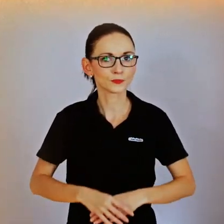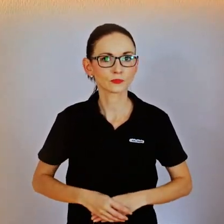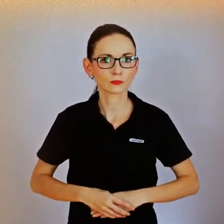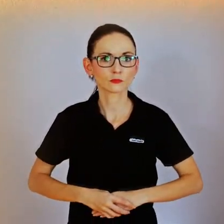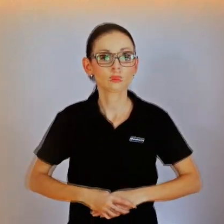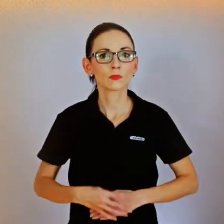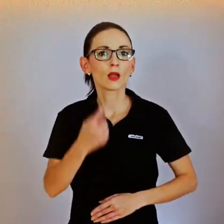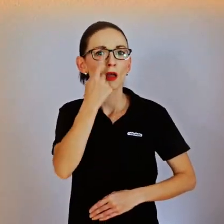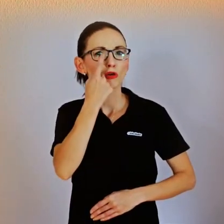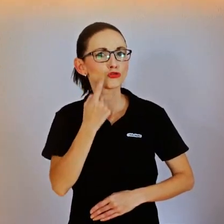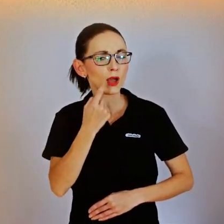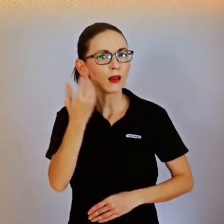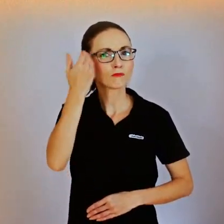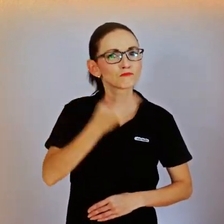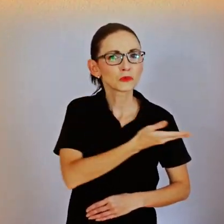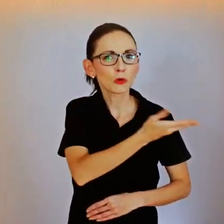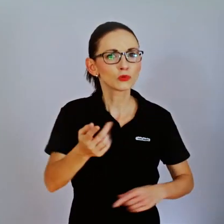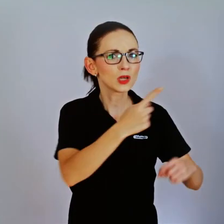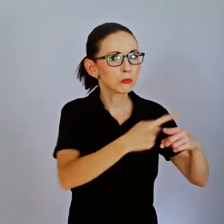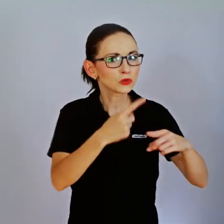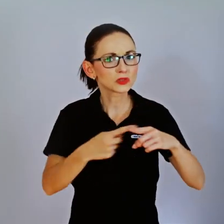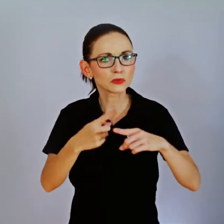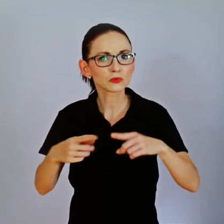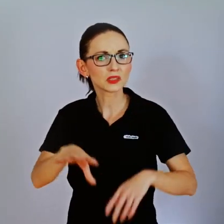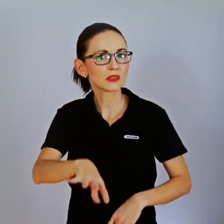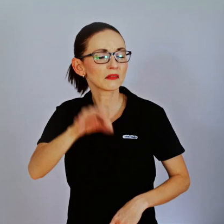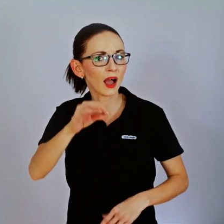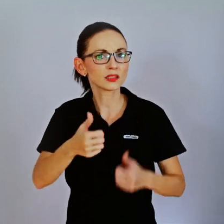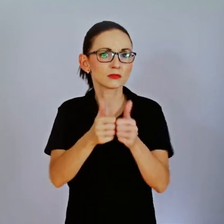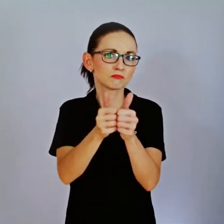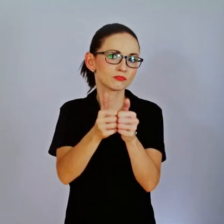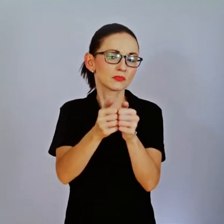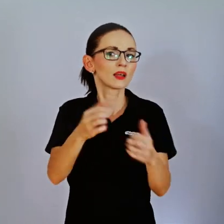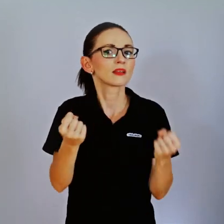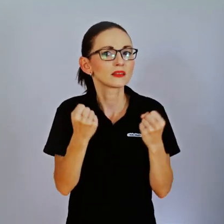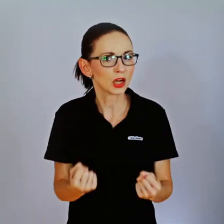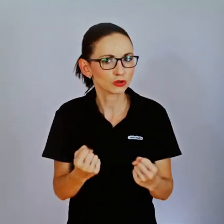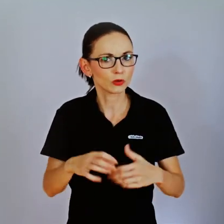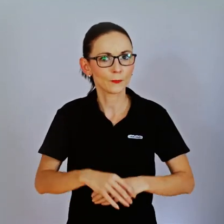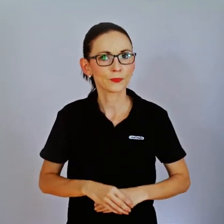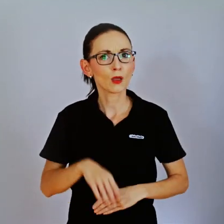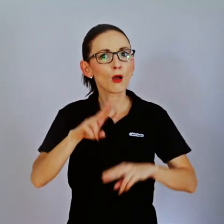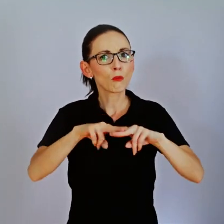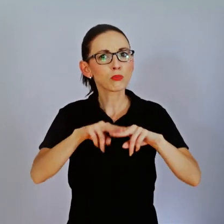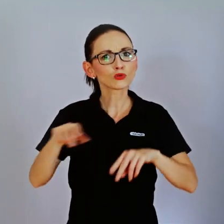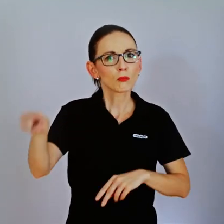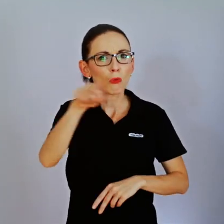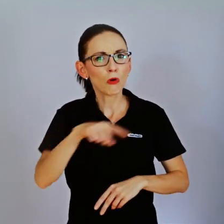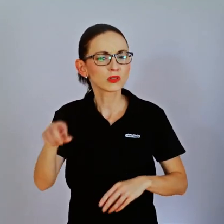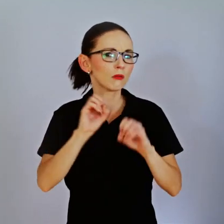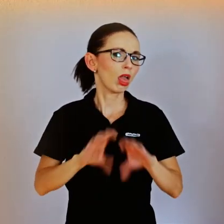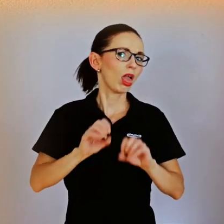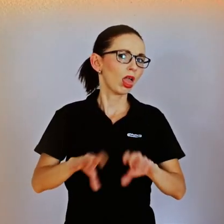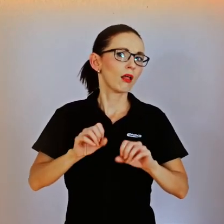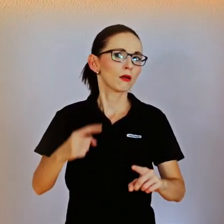frustrácia či potláčení vlastné sexuality však vedě až k různým psychickým problémům, které jsme vzpomínali v